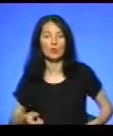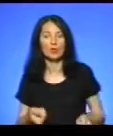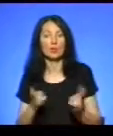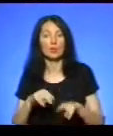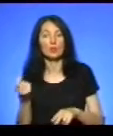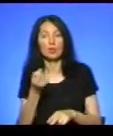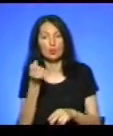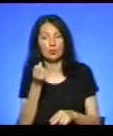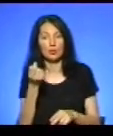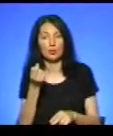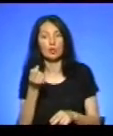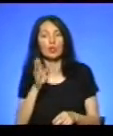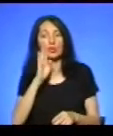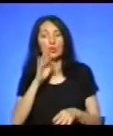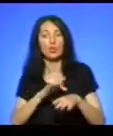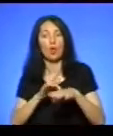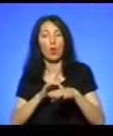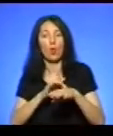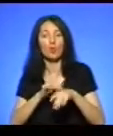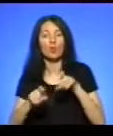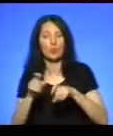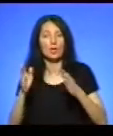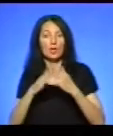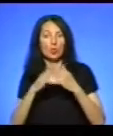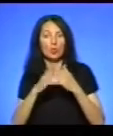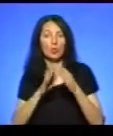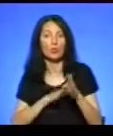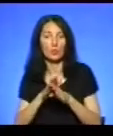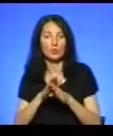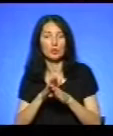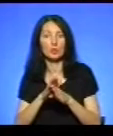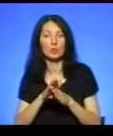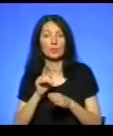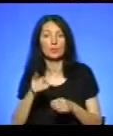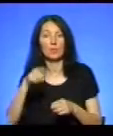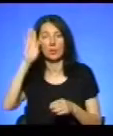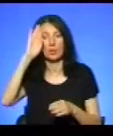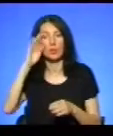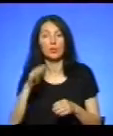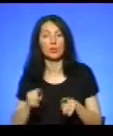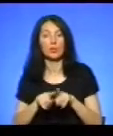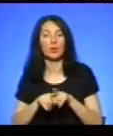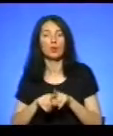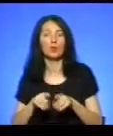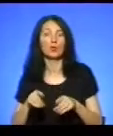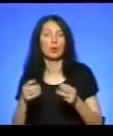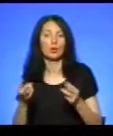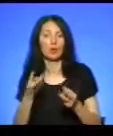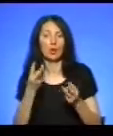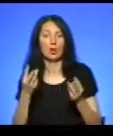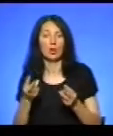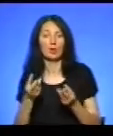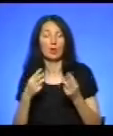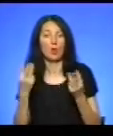Вона в чому мама родила, бігла, обговорена додому, то й Олег йому в плеці, так спина вв'язували, швидку забрала.